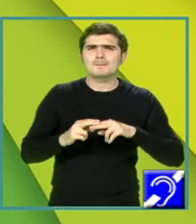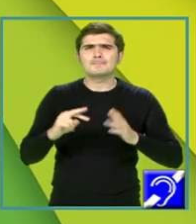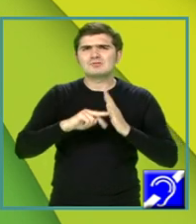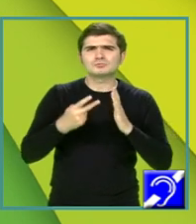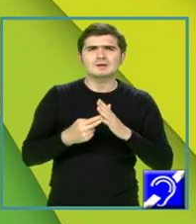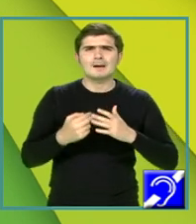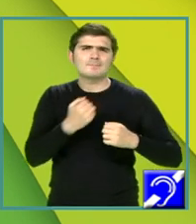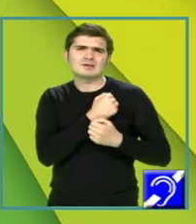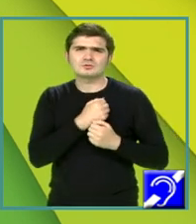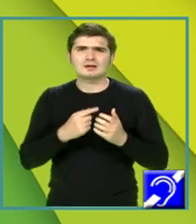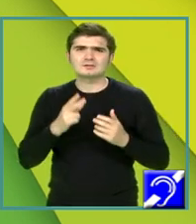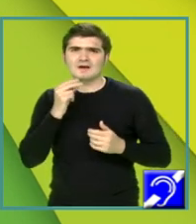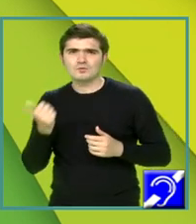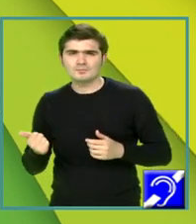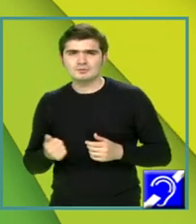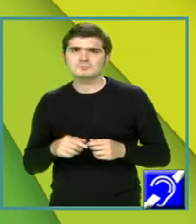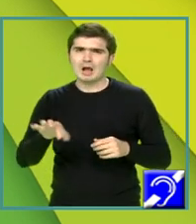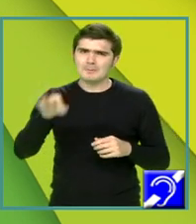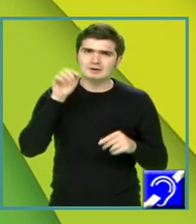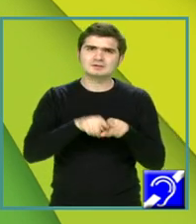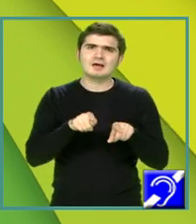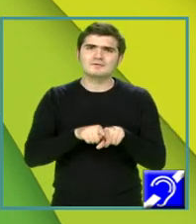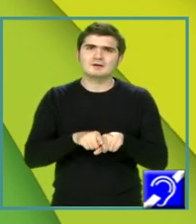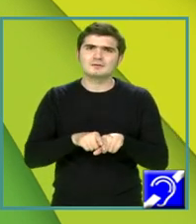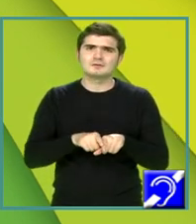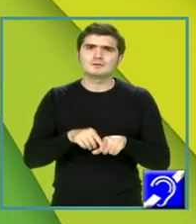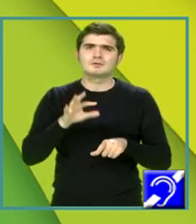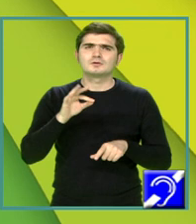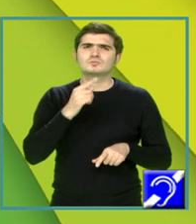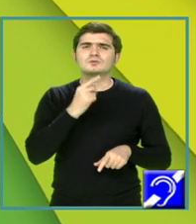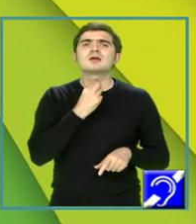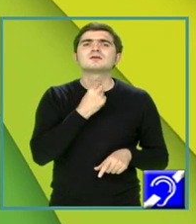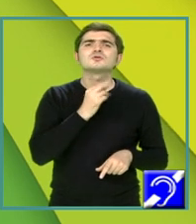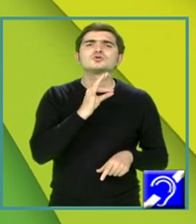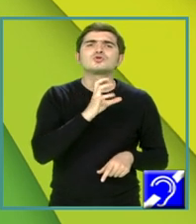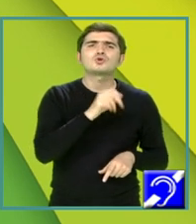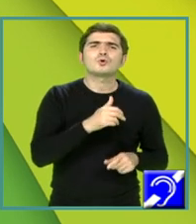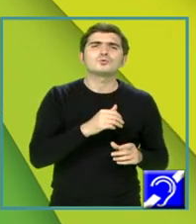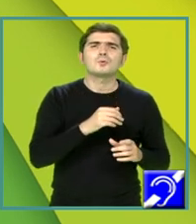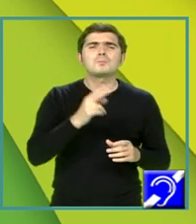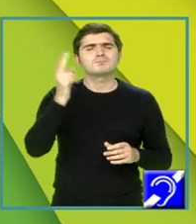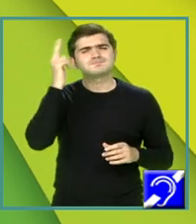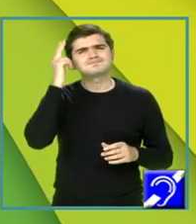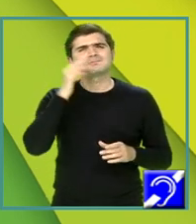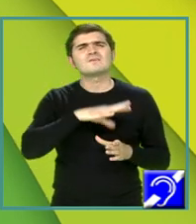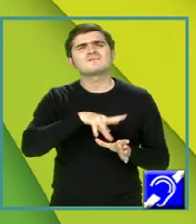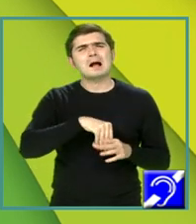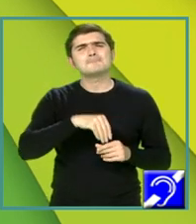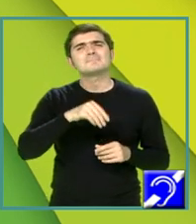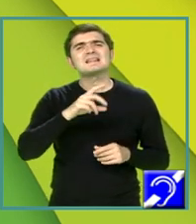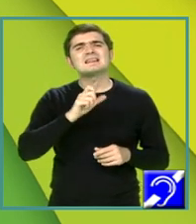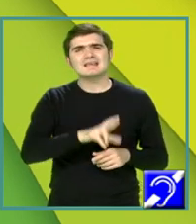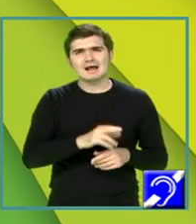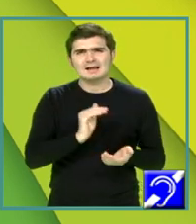vorbi. De asemenea, am identificat secvența tonul familiar pe care îl păstra întotdeauna și mi se pare